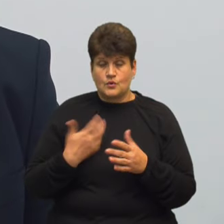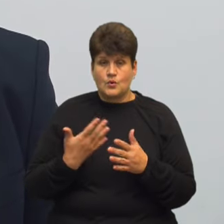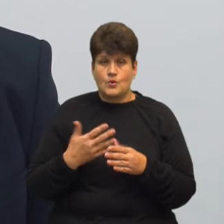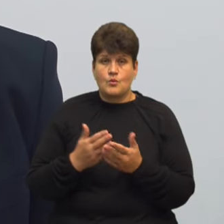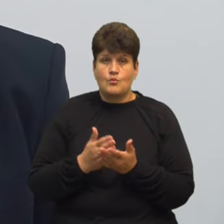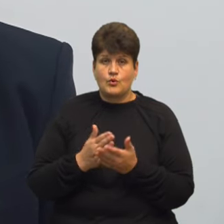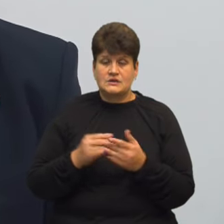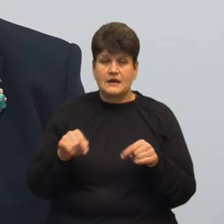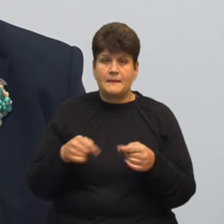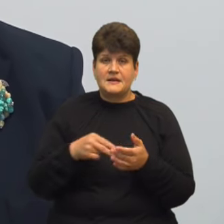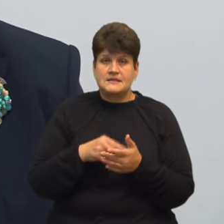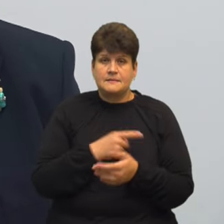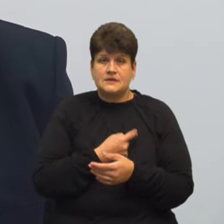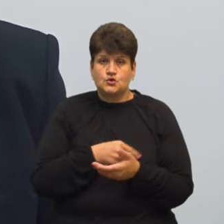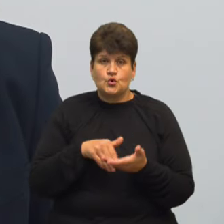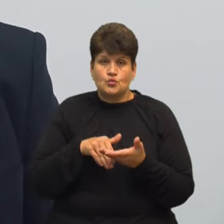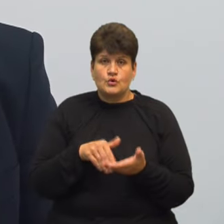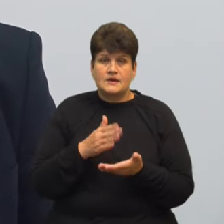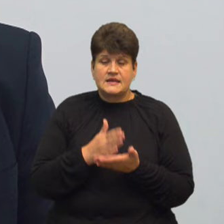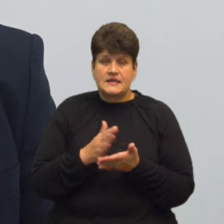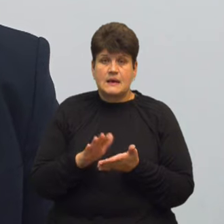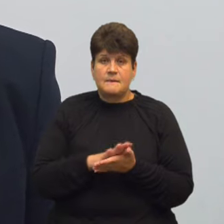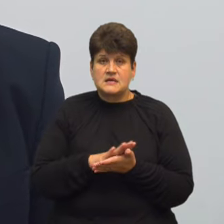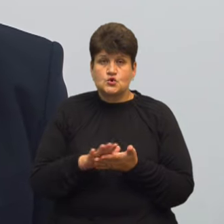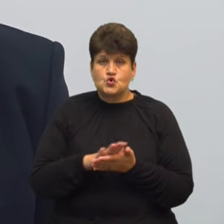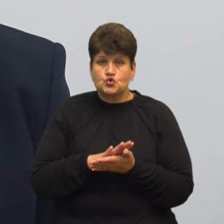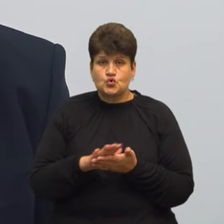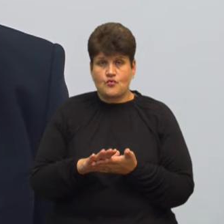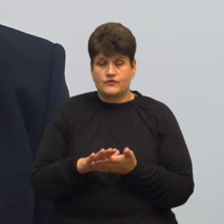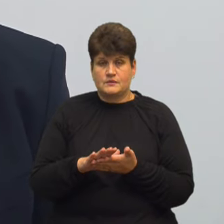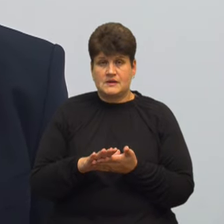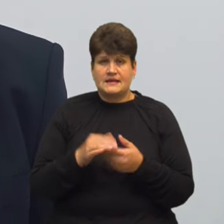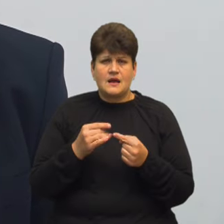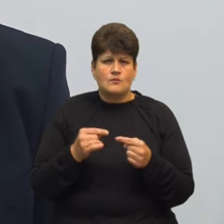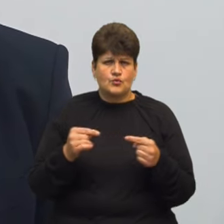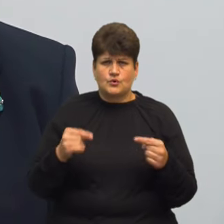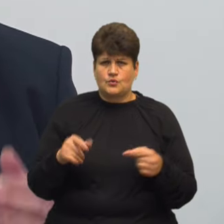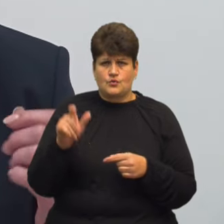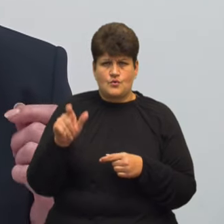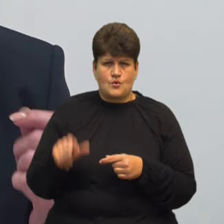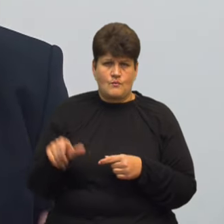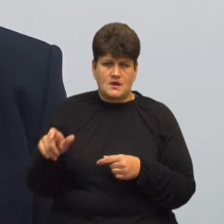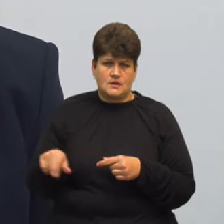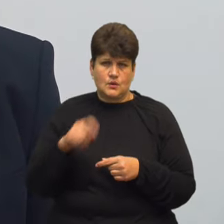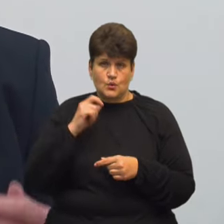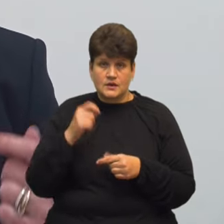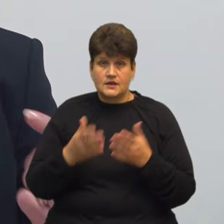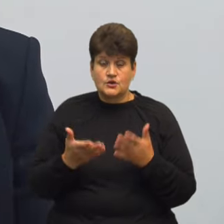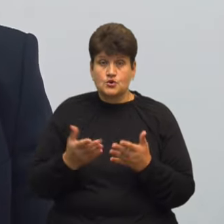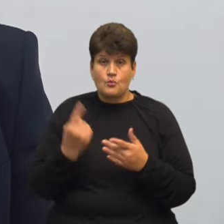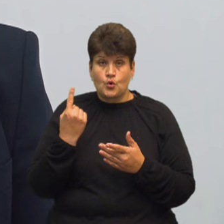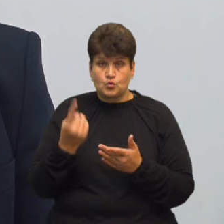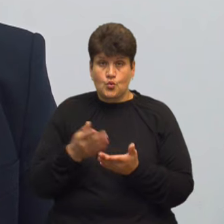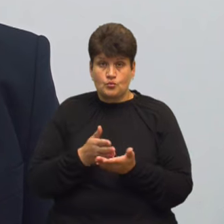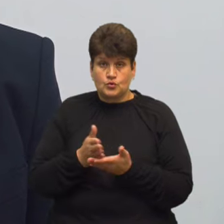медичної допомоги є безкоштовними для будь-якого громадянина України Якщо по одному напрямку